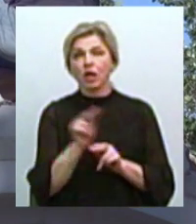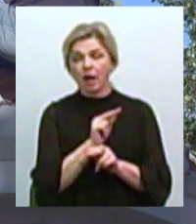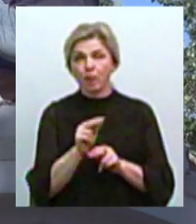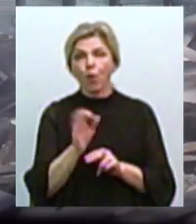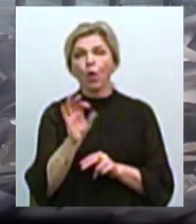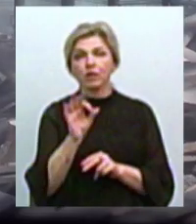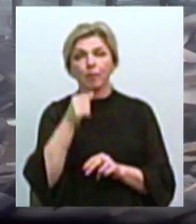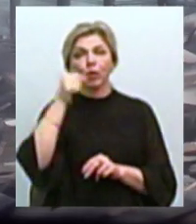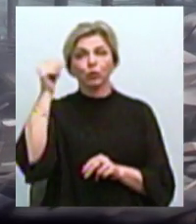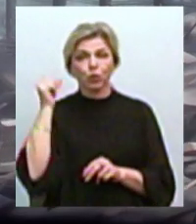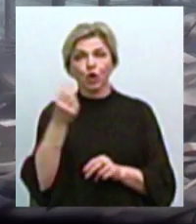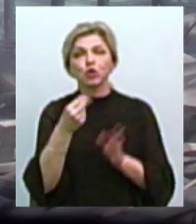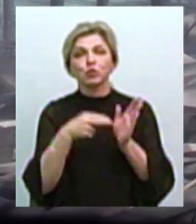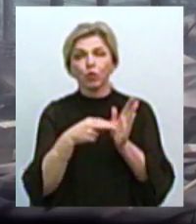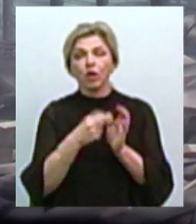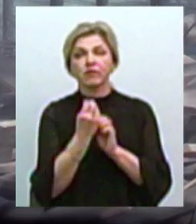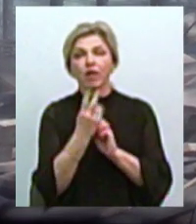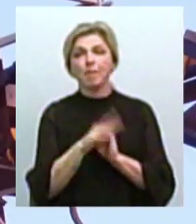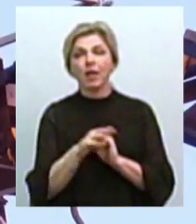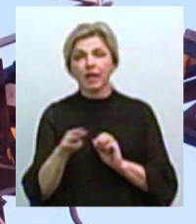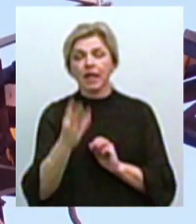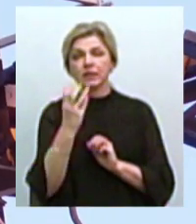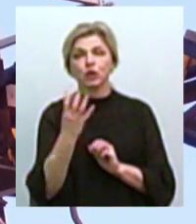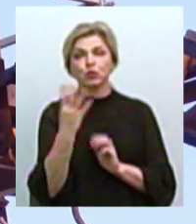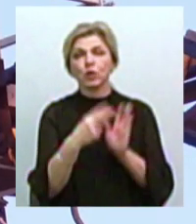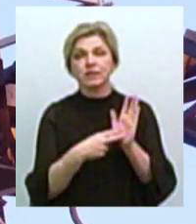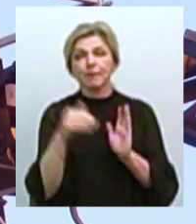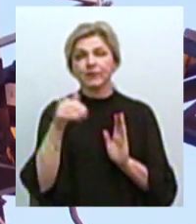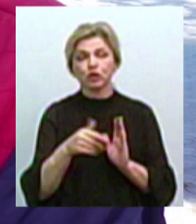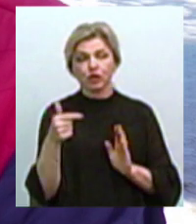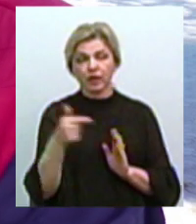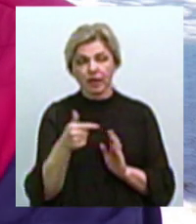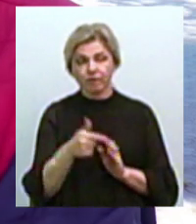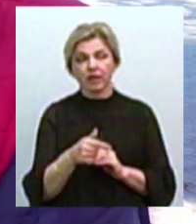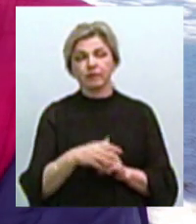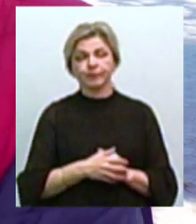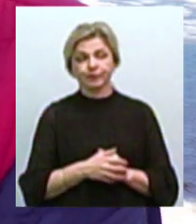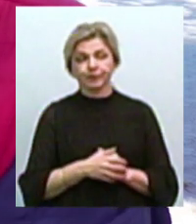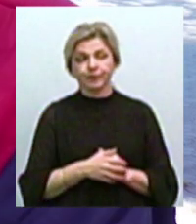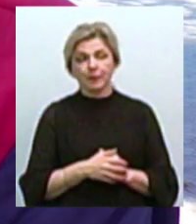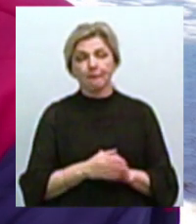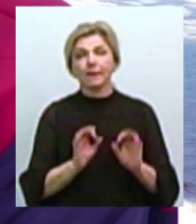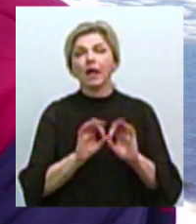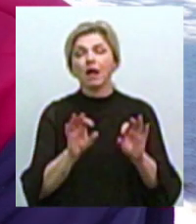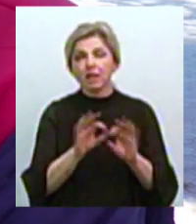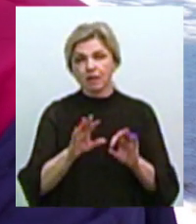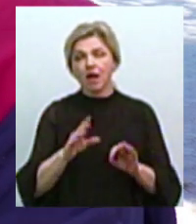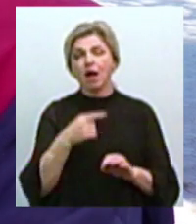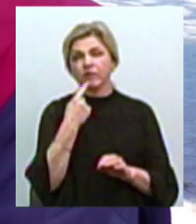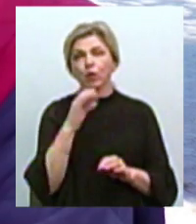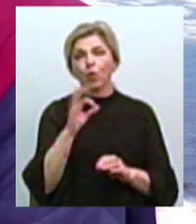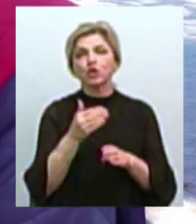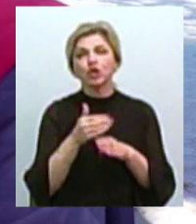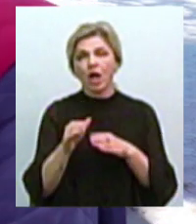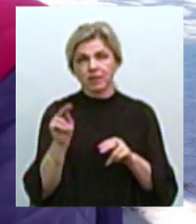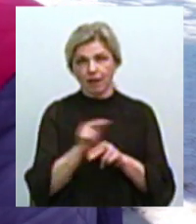року. Вартість – 12 мільйонів 347 тисяч гривень. Олексій Чечелєв – виконроб. Розповідає про вже виконану частину замовлення.